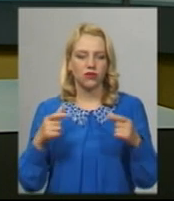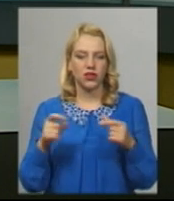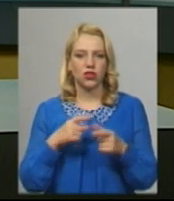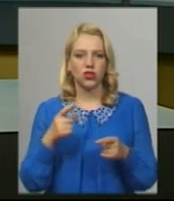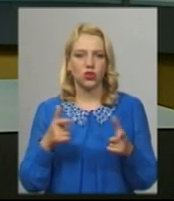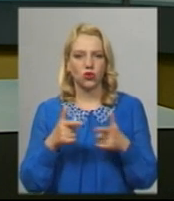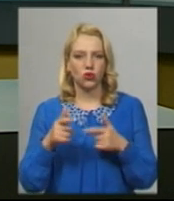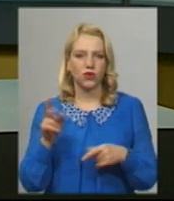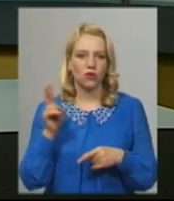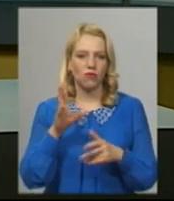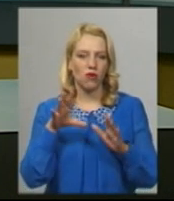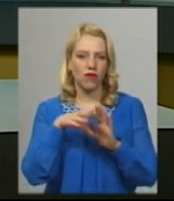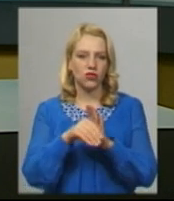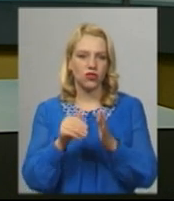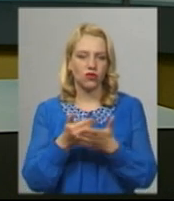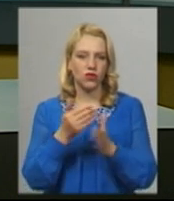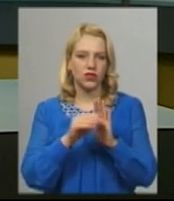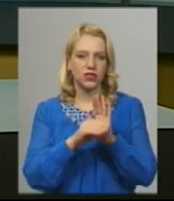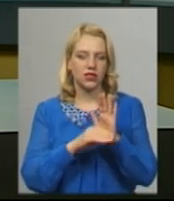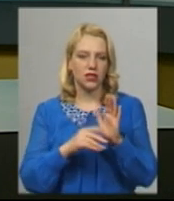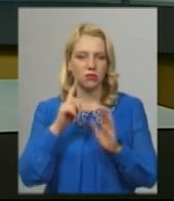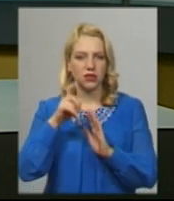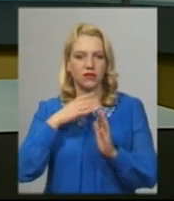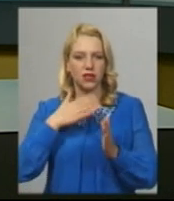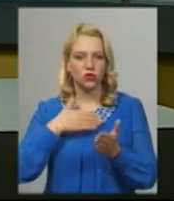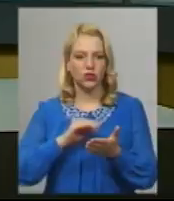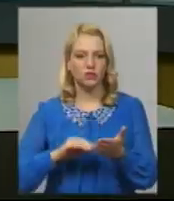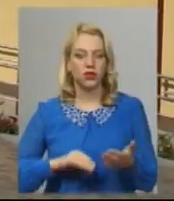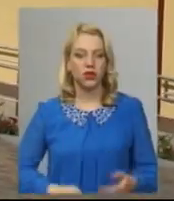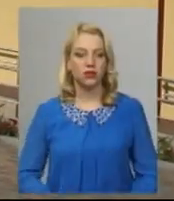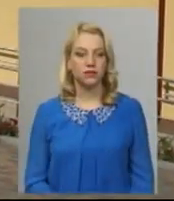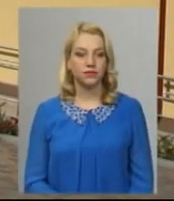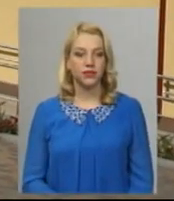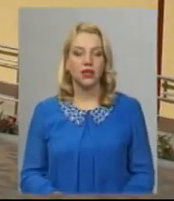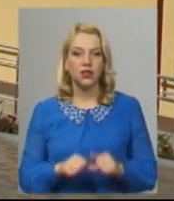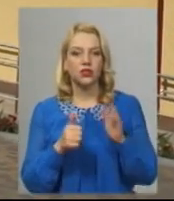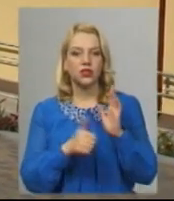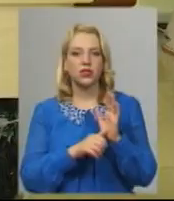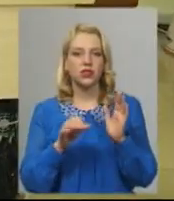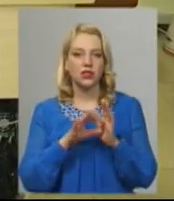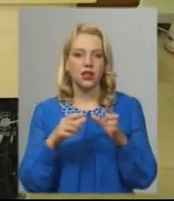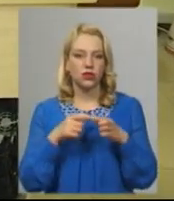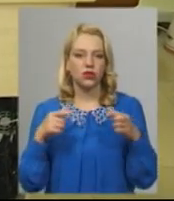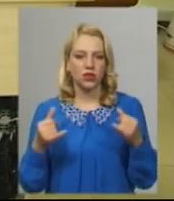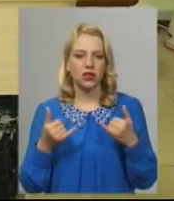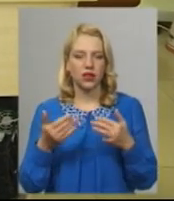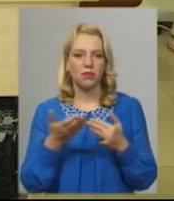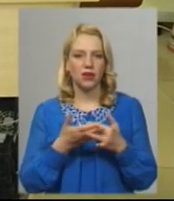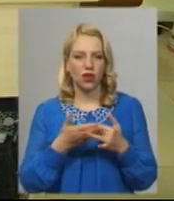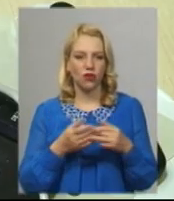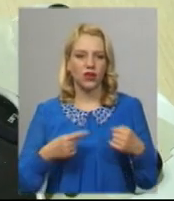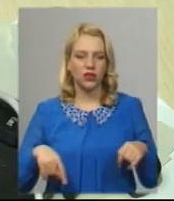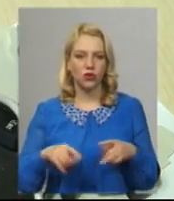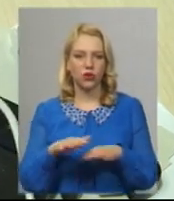тролейбуси до впровадження нової системи, дізнавалася Анастасія Збродова 16 електронних квитків для пільгової категорії